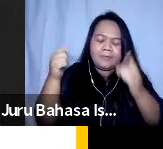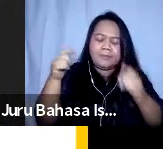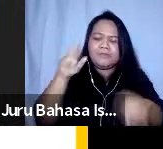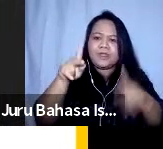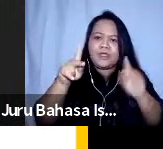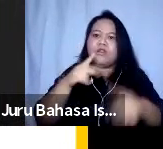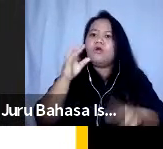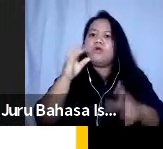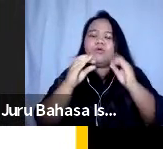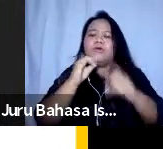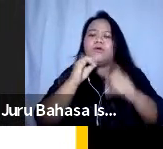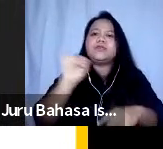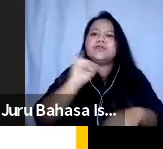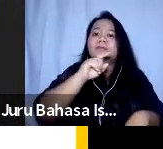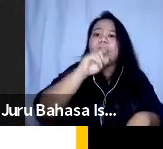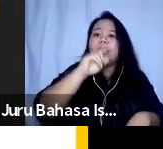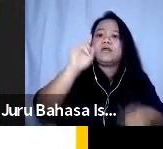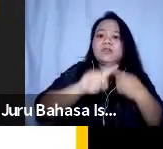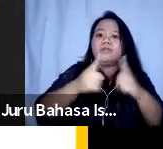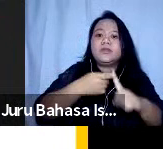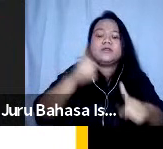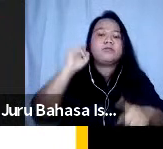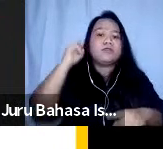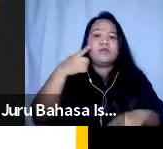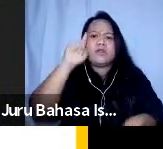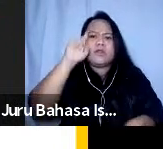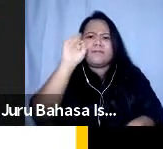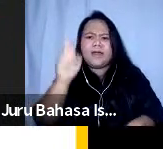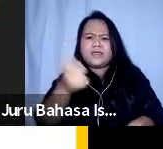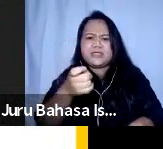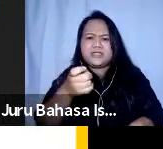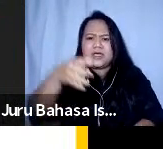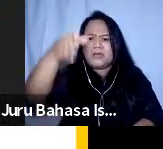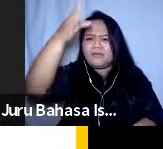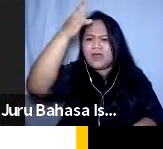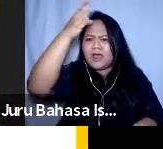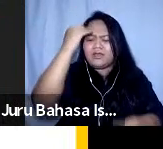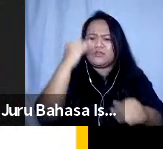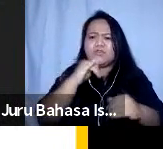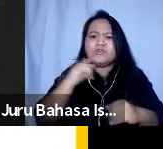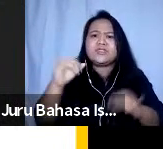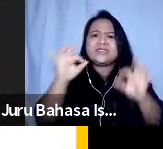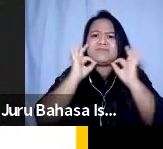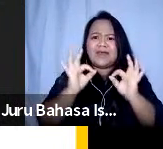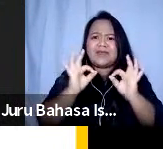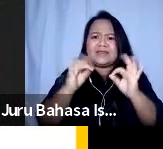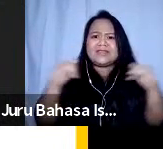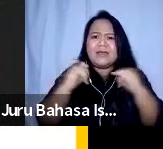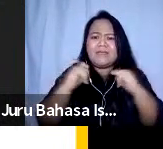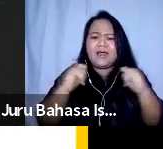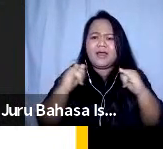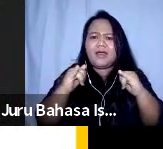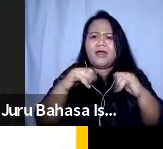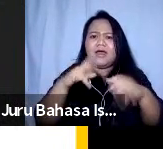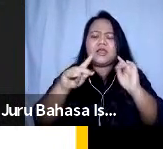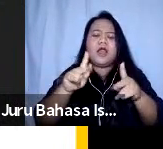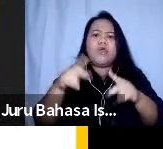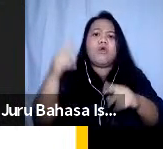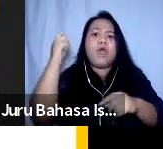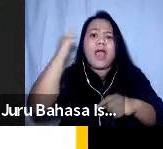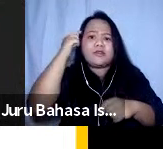mereka kita pastikan apa yang kita pahami itu sesuai karena khawatir kalau berasumsi itu sangat